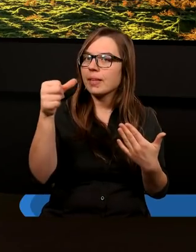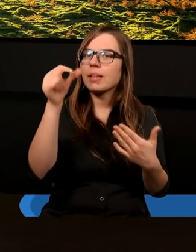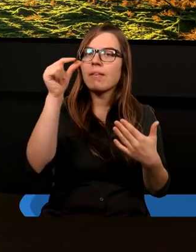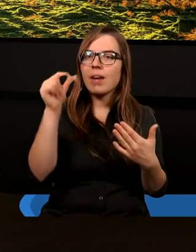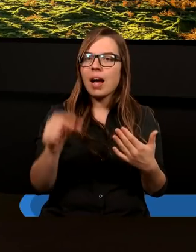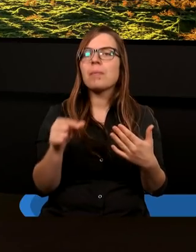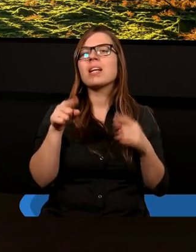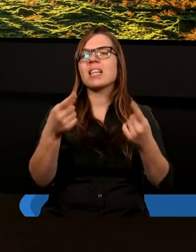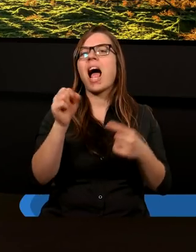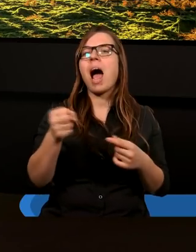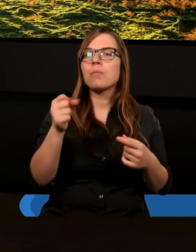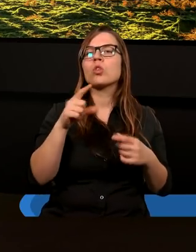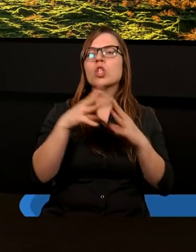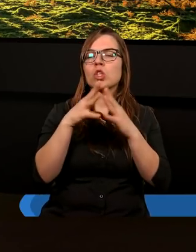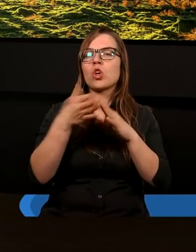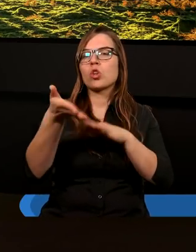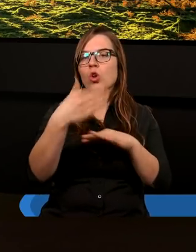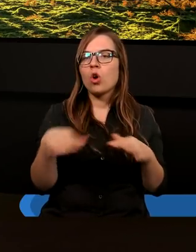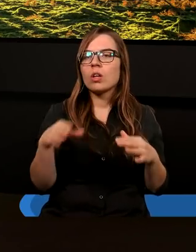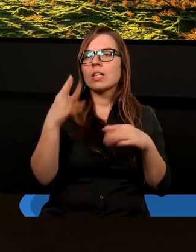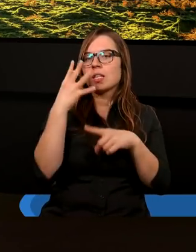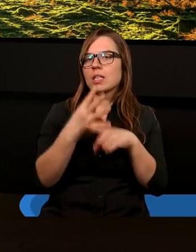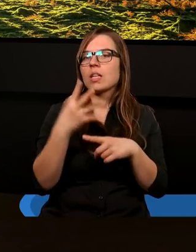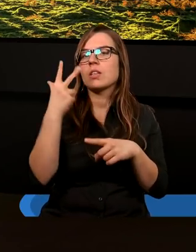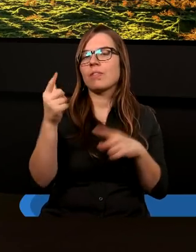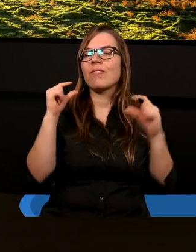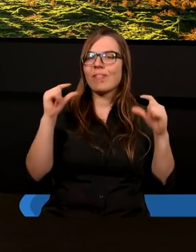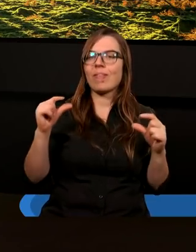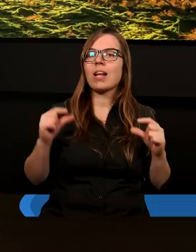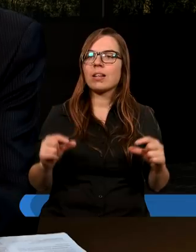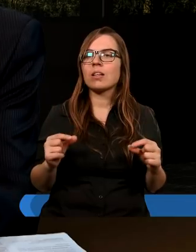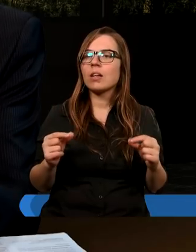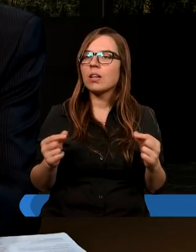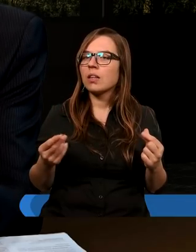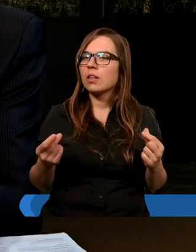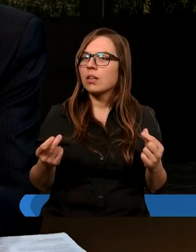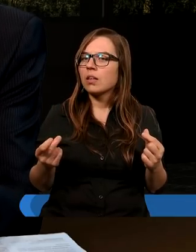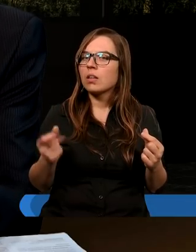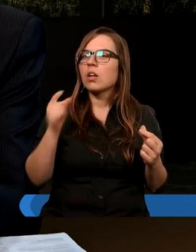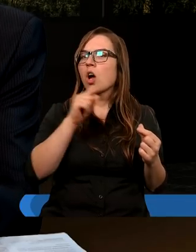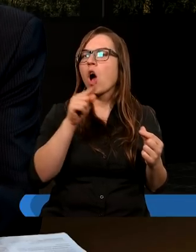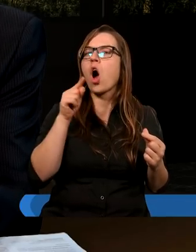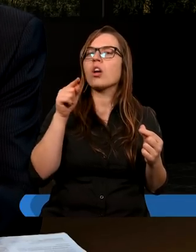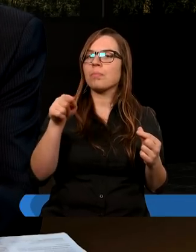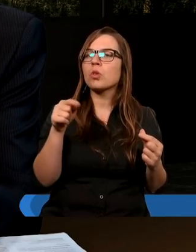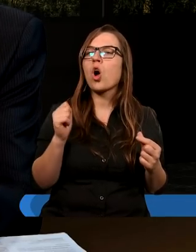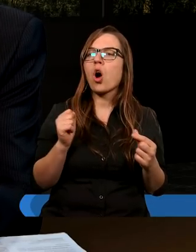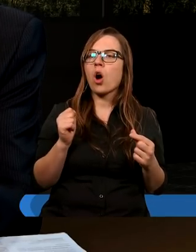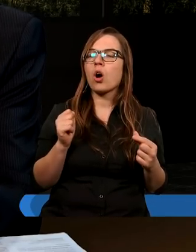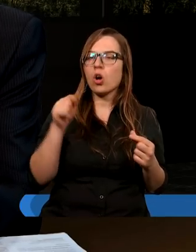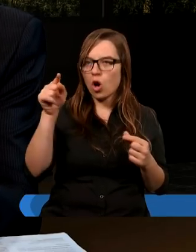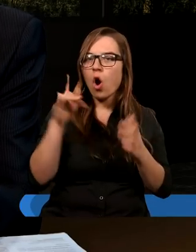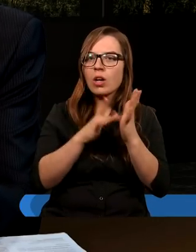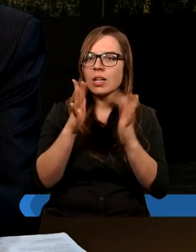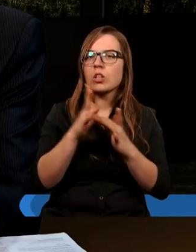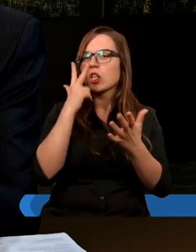fragment, też Księga Dziejów Apostolskich, dziesiąty rozdział i czterdziesty trzeci werset. O Nim to, czyli o